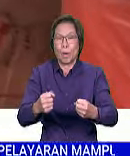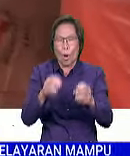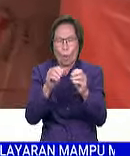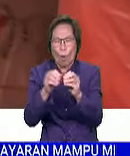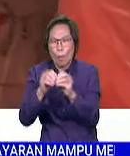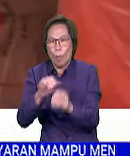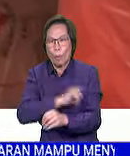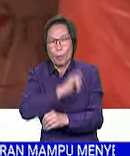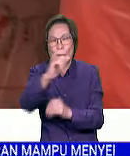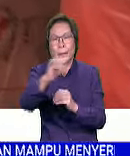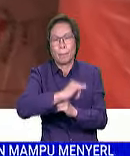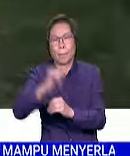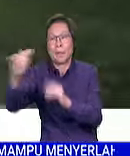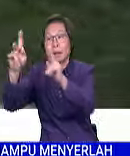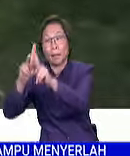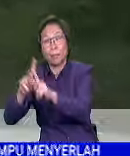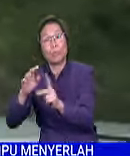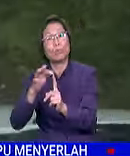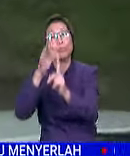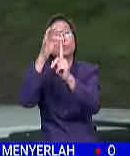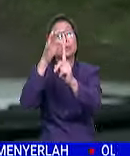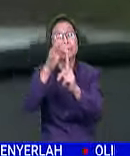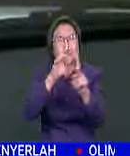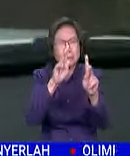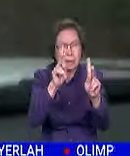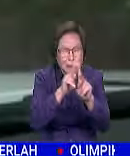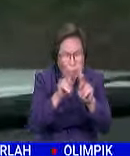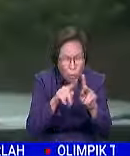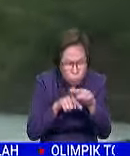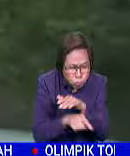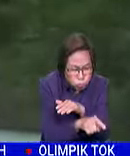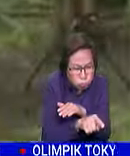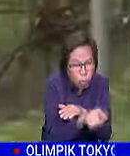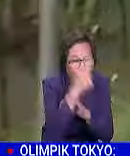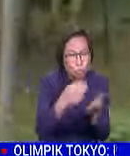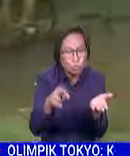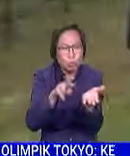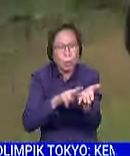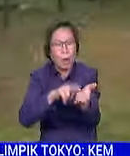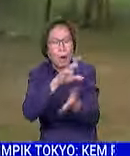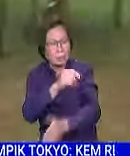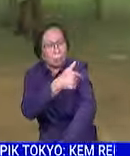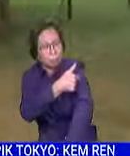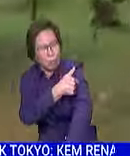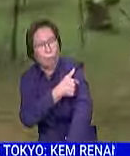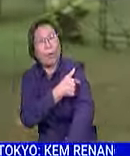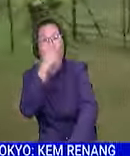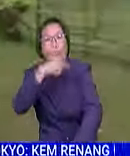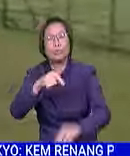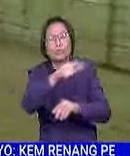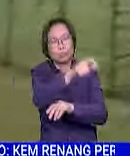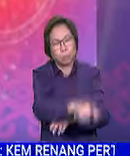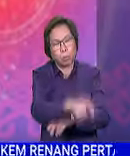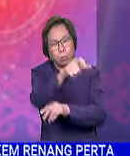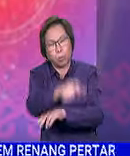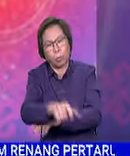usaha turun ke kampung-kampung, khususnya di kawasan terpencil, untuk pendaftaran dan suntikan vaksin COVID-19 kepada penduduk.